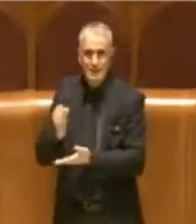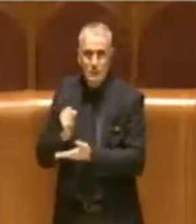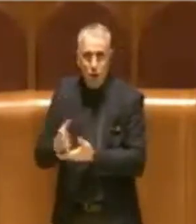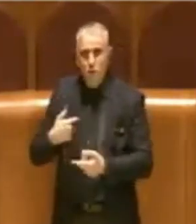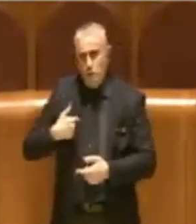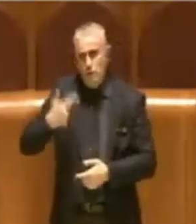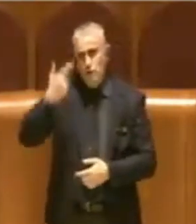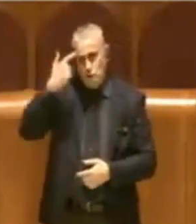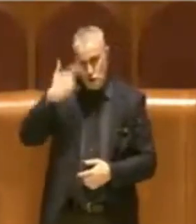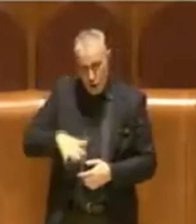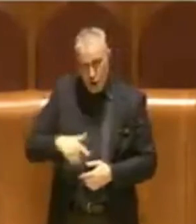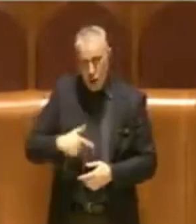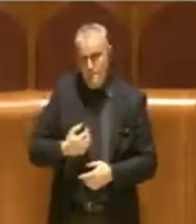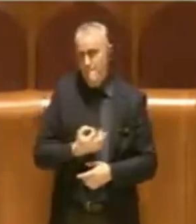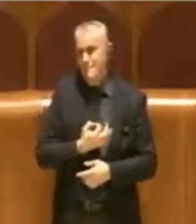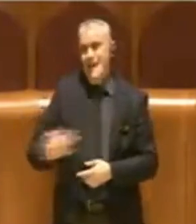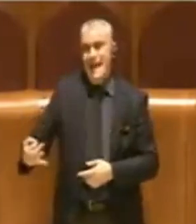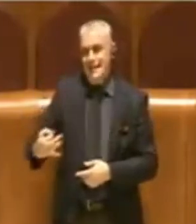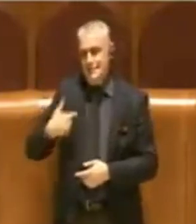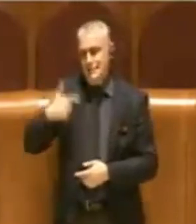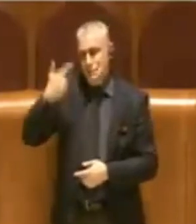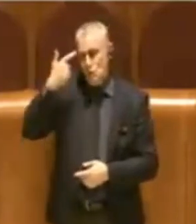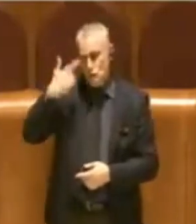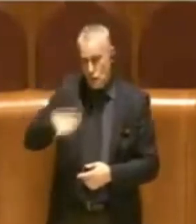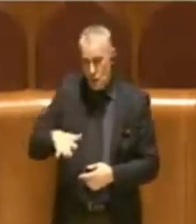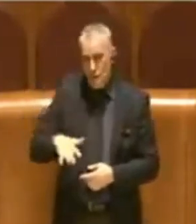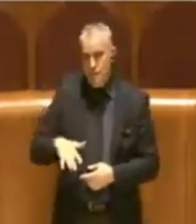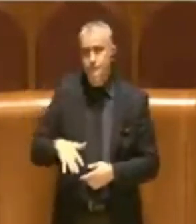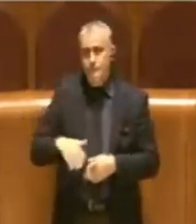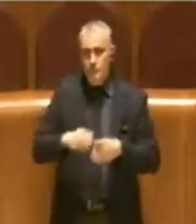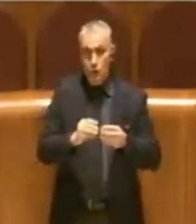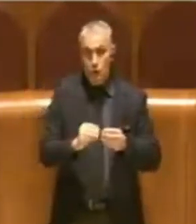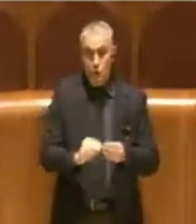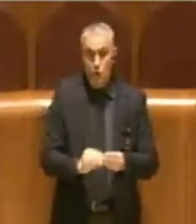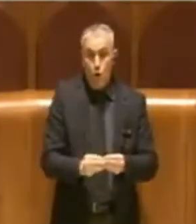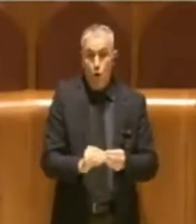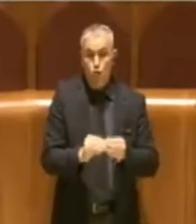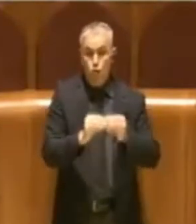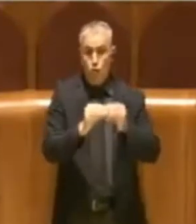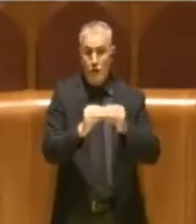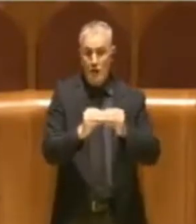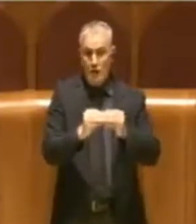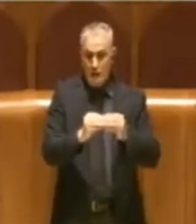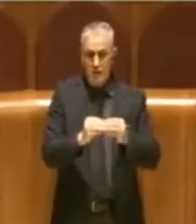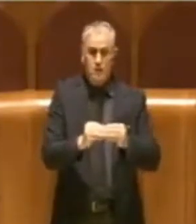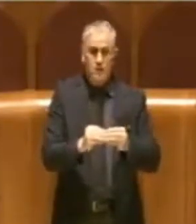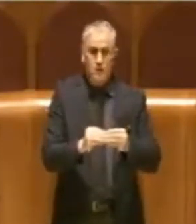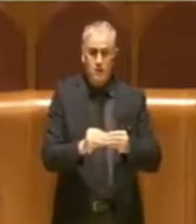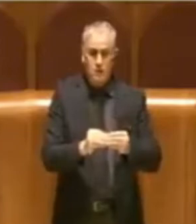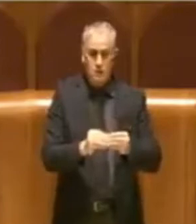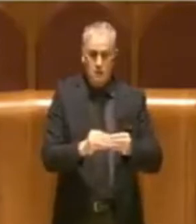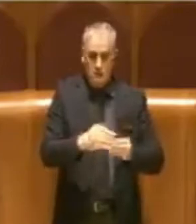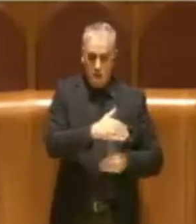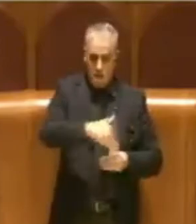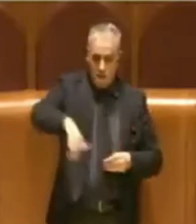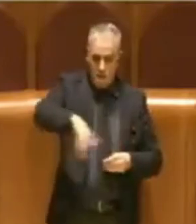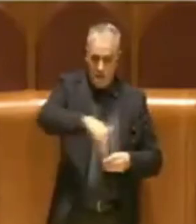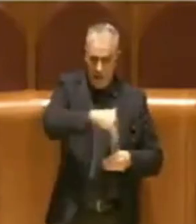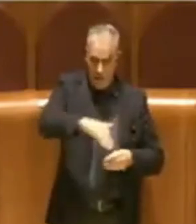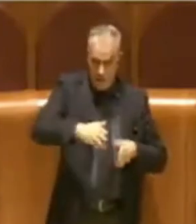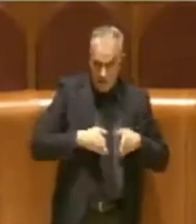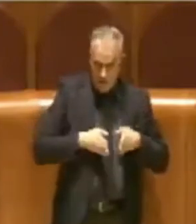benissimo che il fatto di costruire, realizzare una viabilità